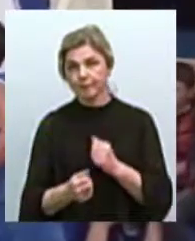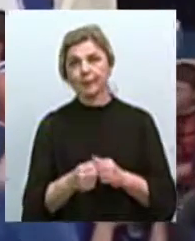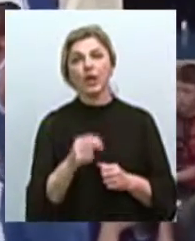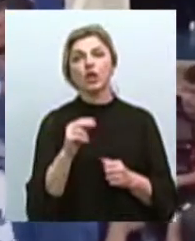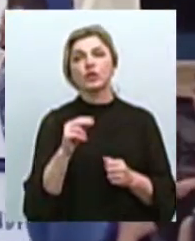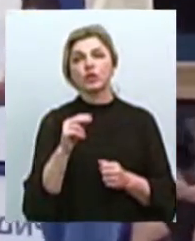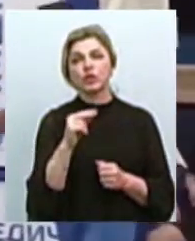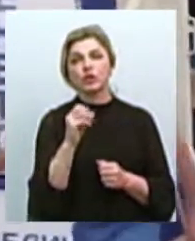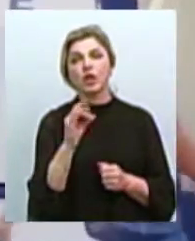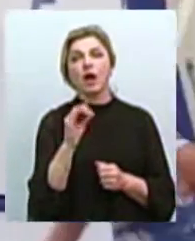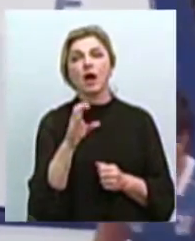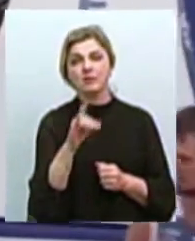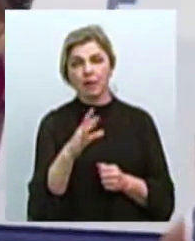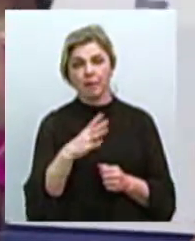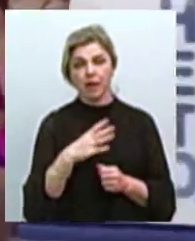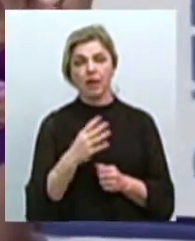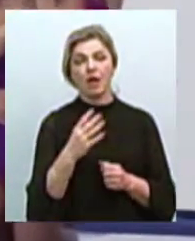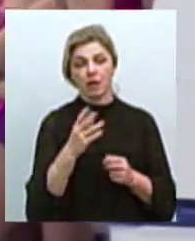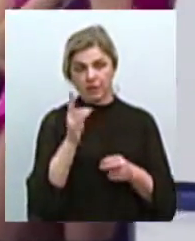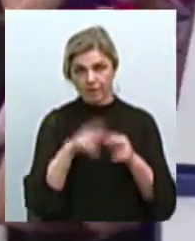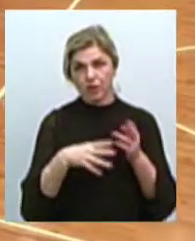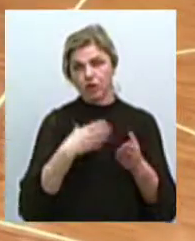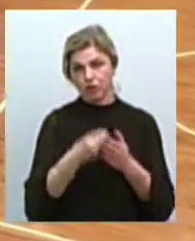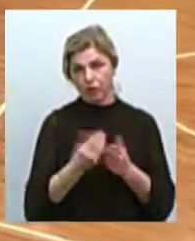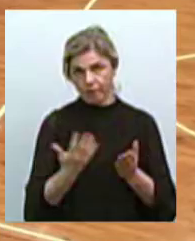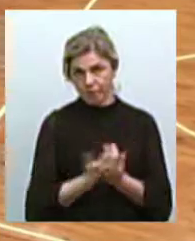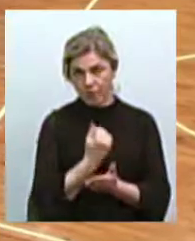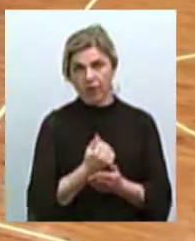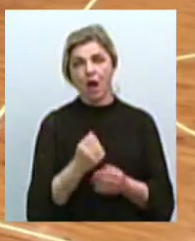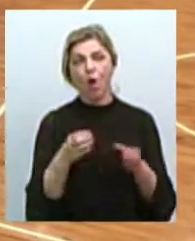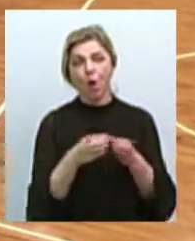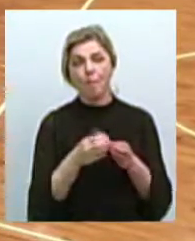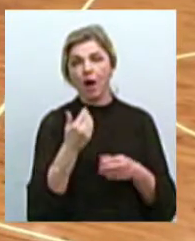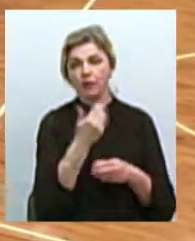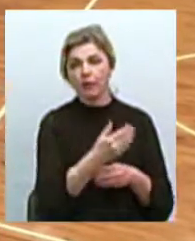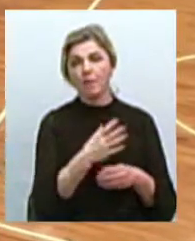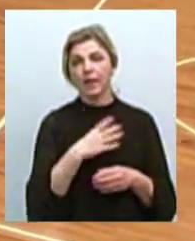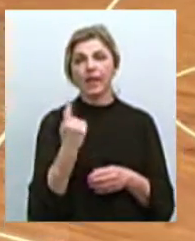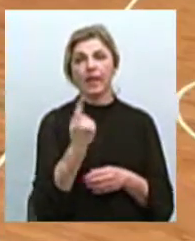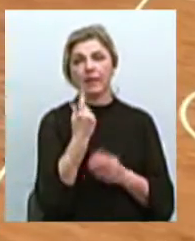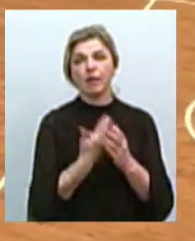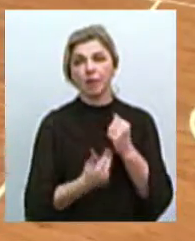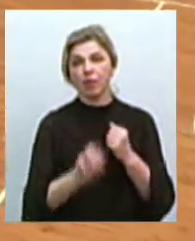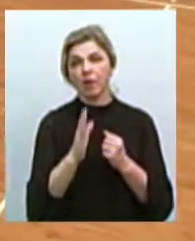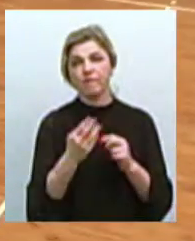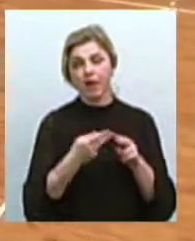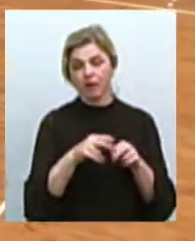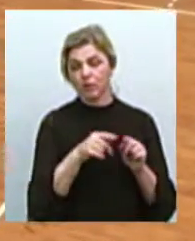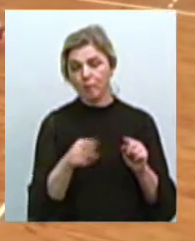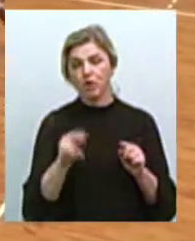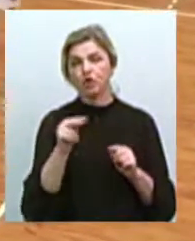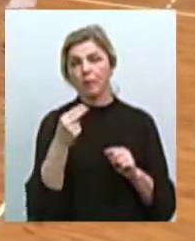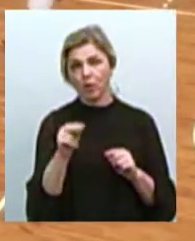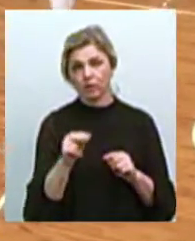зіграли сім ігор, чотири з яких завершили на свою користь. Саме команда Максима Міхельсона завдала єдиної поразки поточному лідеру чемпіонату